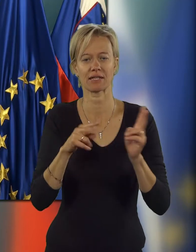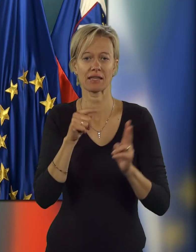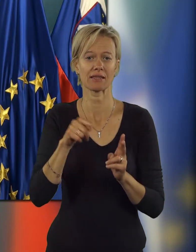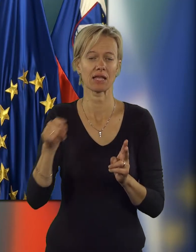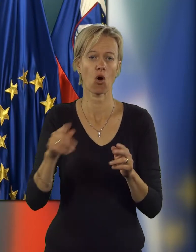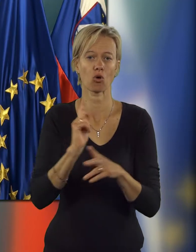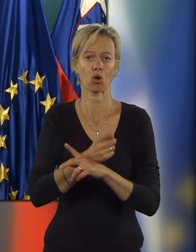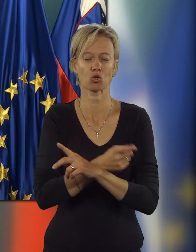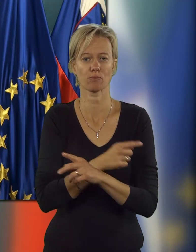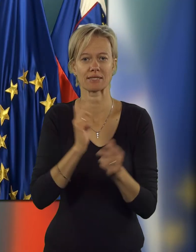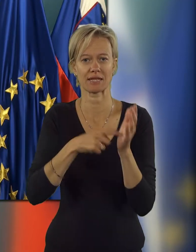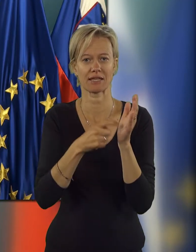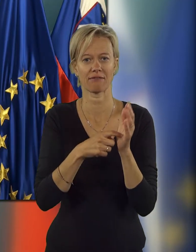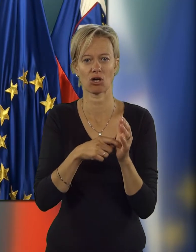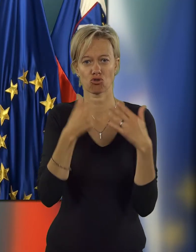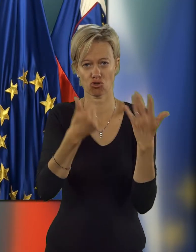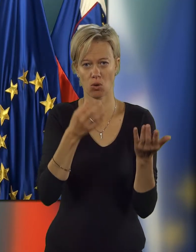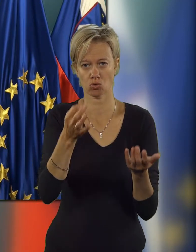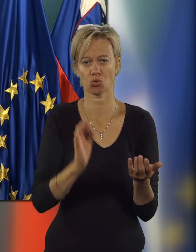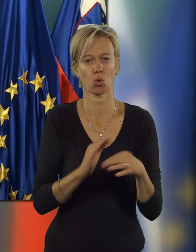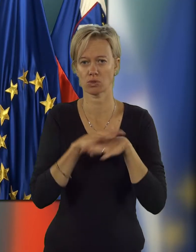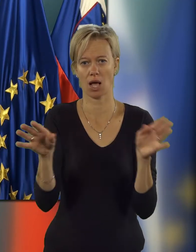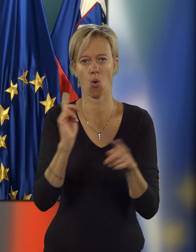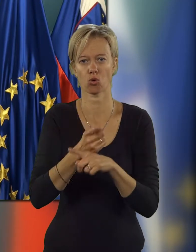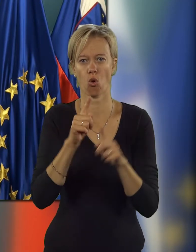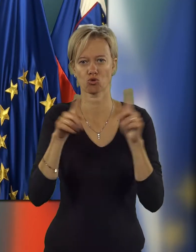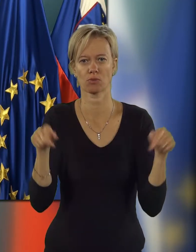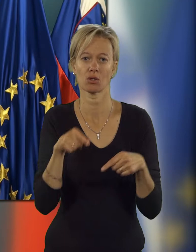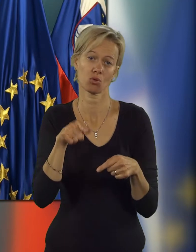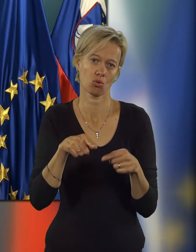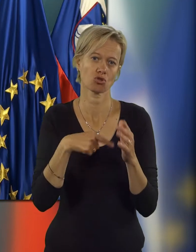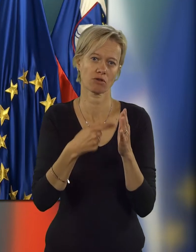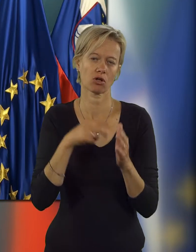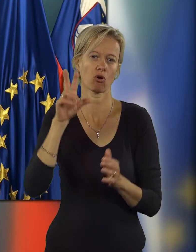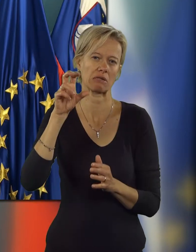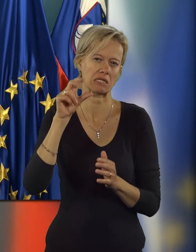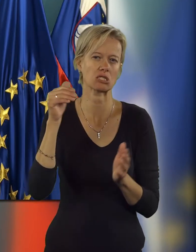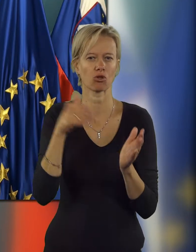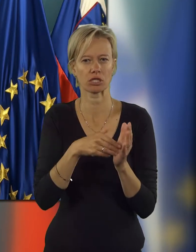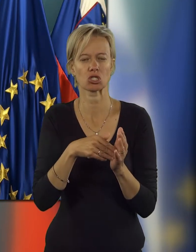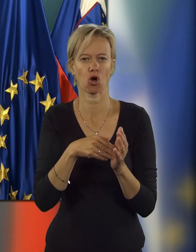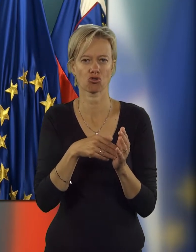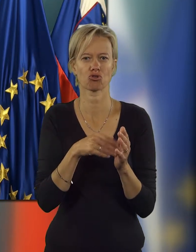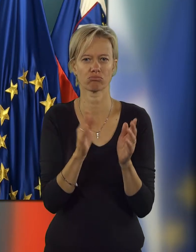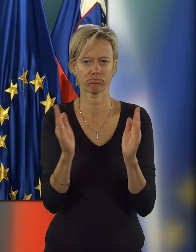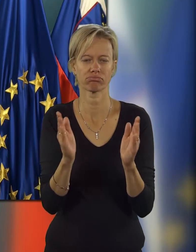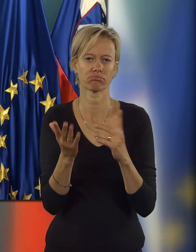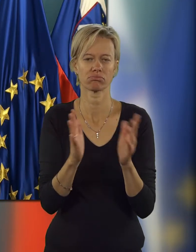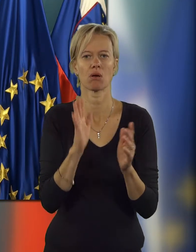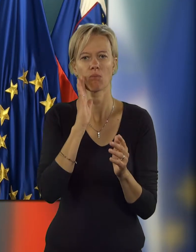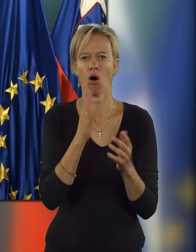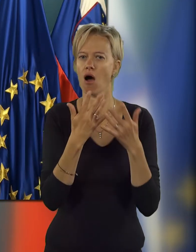vrcav. In te odločbe zadevajo kar 60 odstotkov vseh odločb, to je pa številki 300 tisoč govorimo, kjer bo